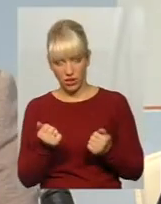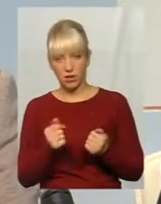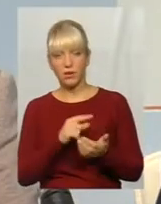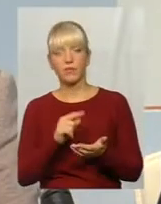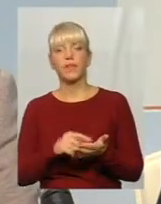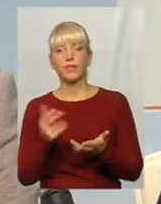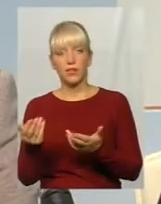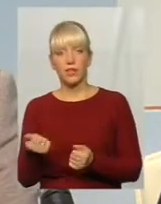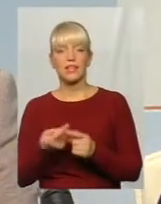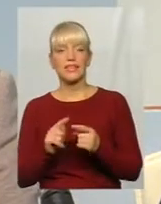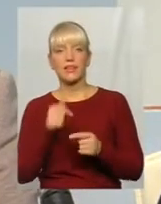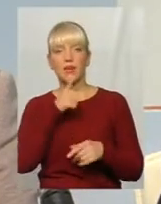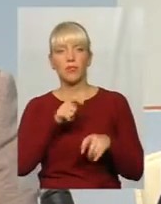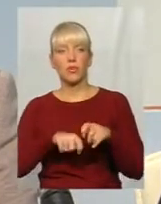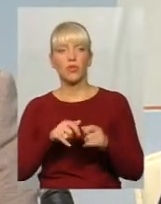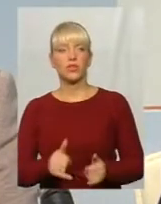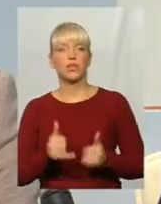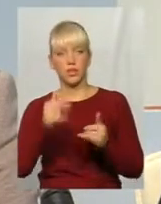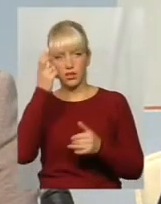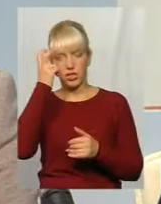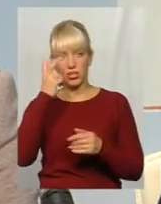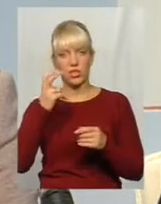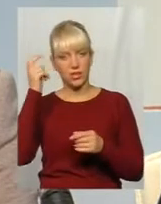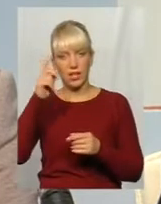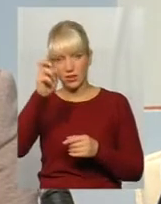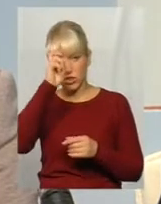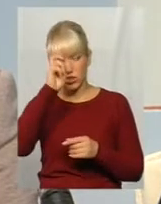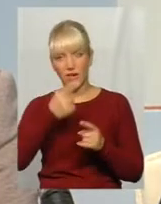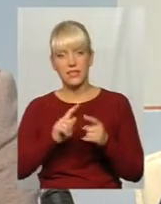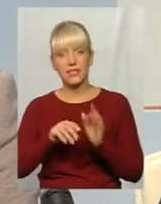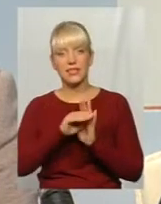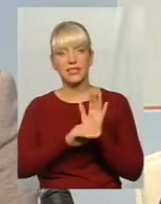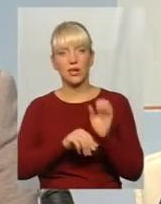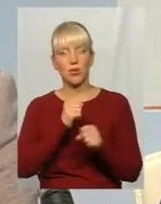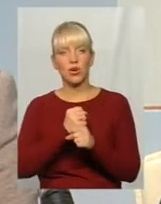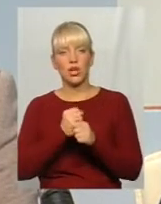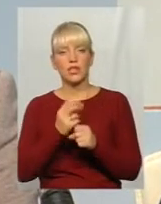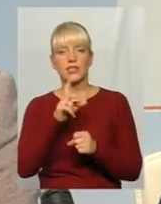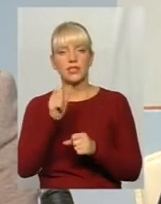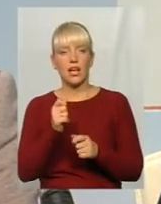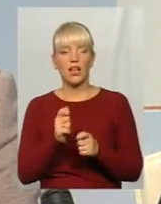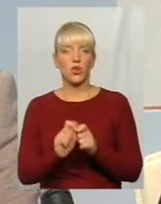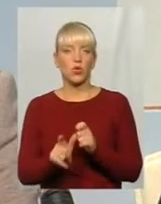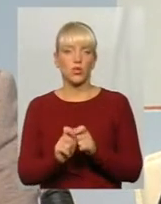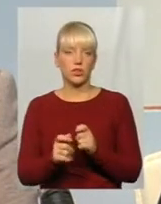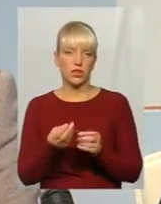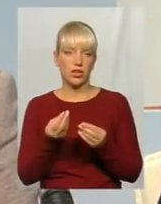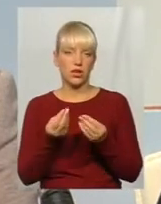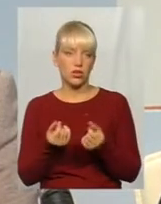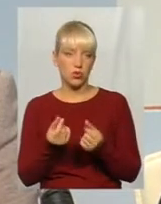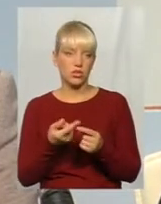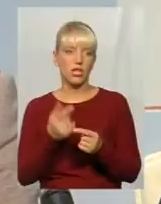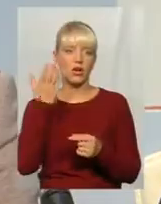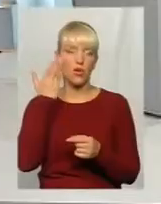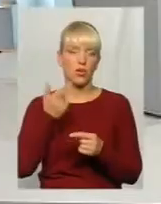це пілот саме для держави, він, сама система розробляється за донорські кошти, і коли вона